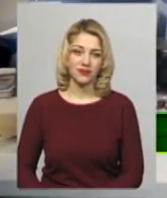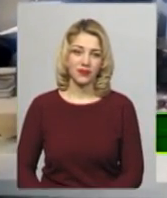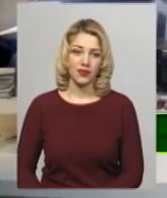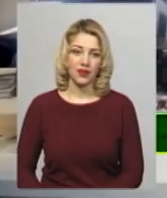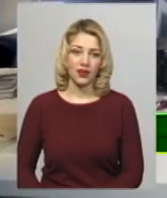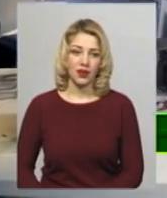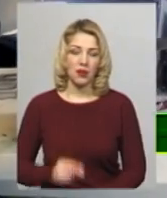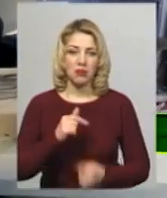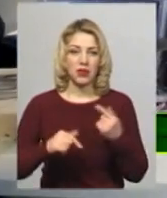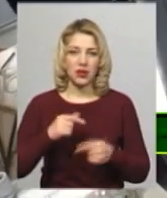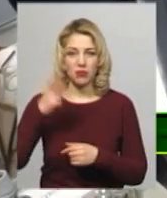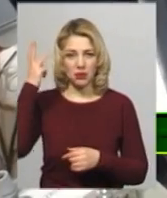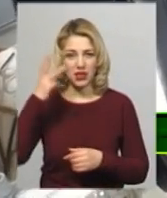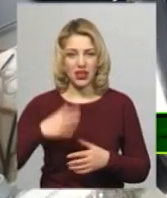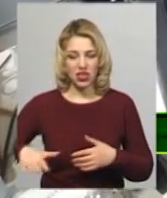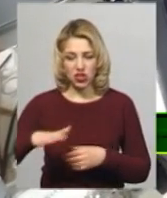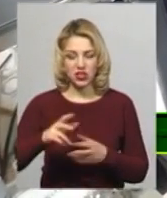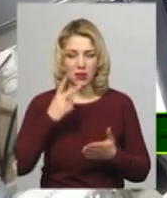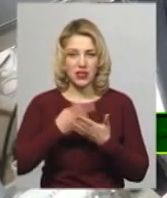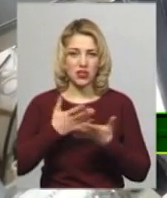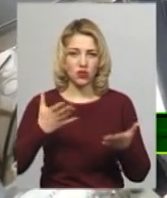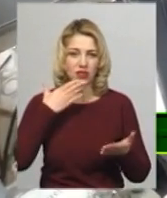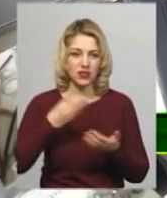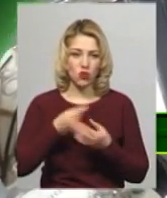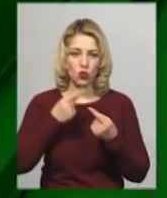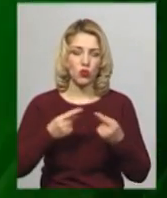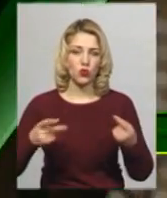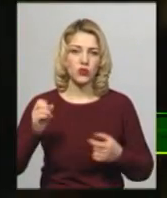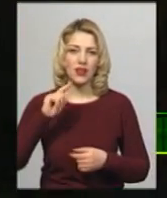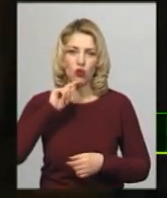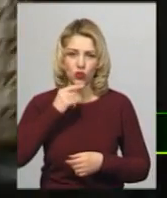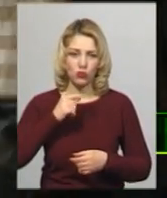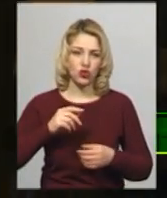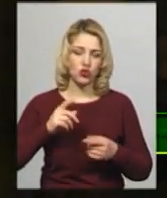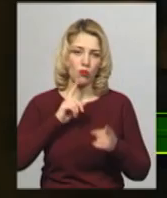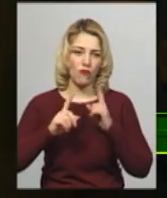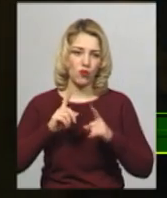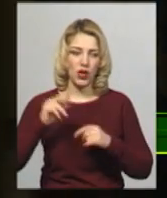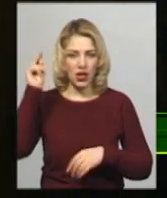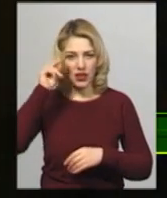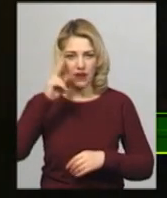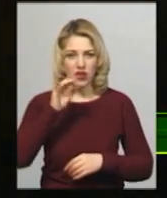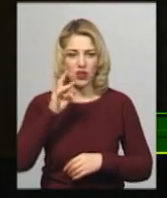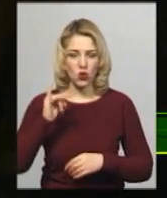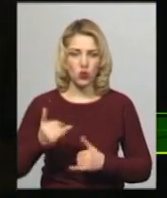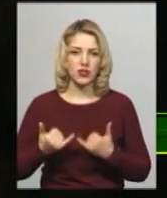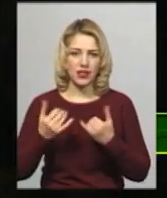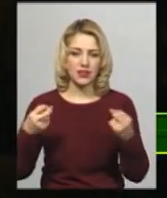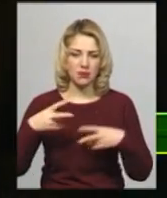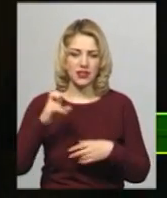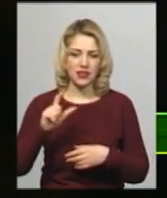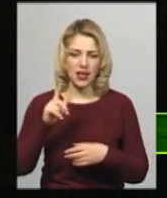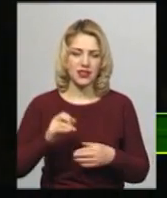Підприємці Хмельниччини презентували свою продукцію на економічному форумі. Навчальний курс «Едванс» для спецпризначенців за